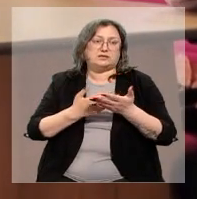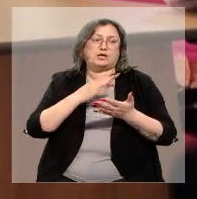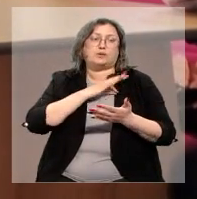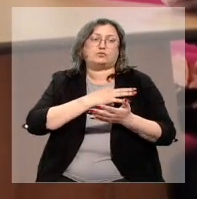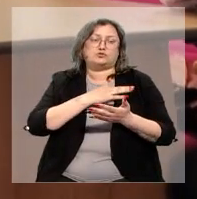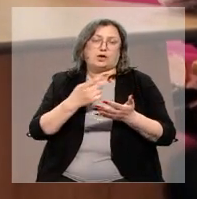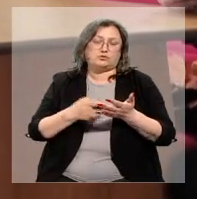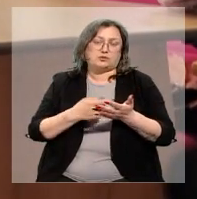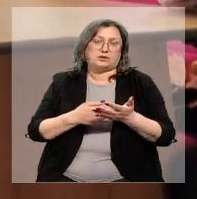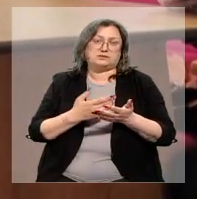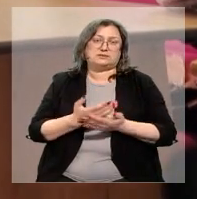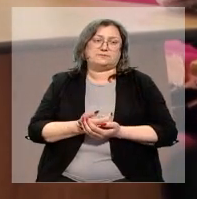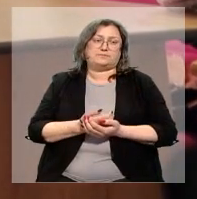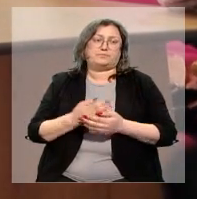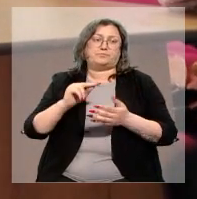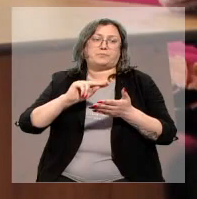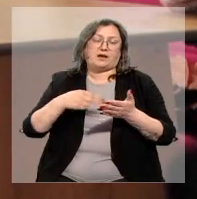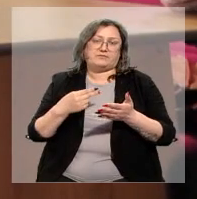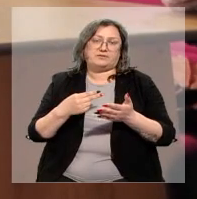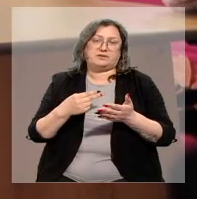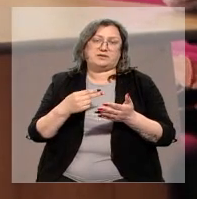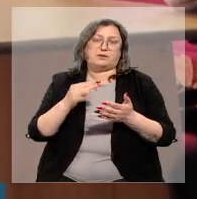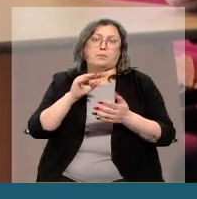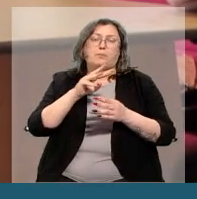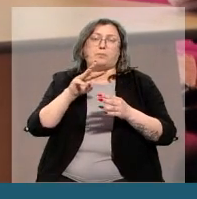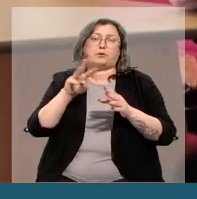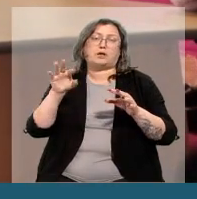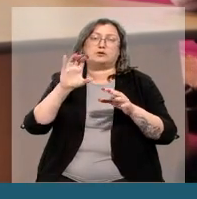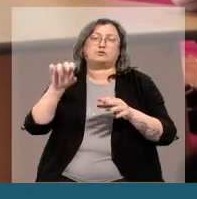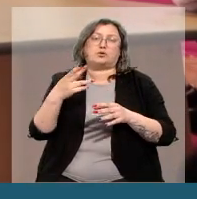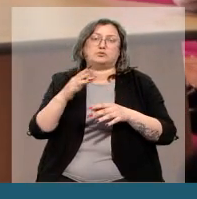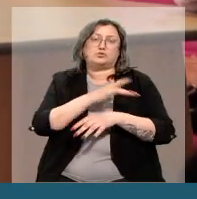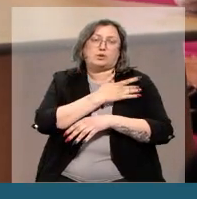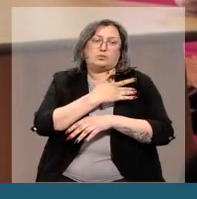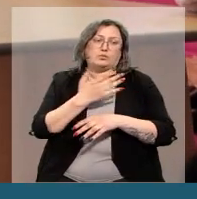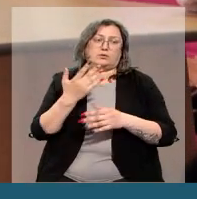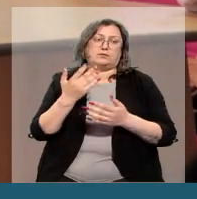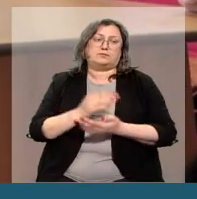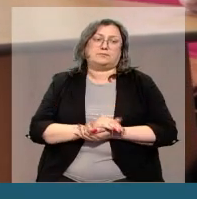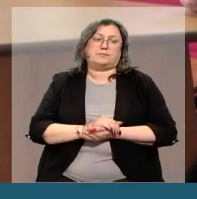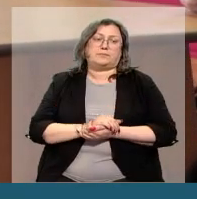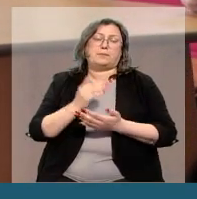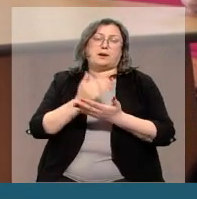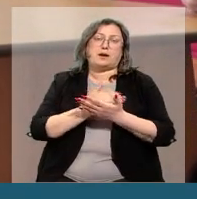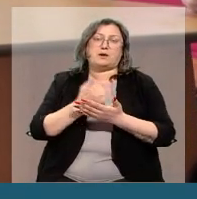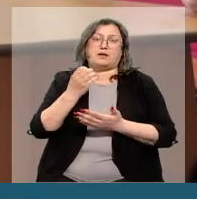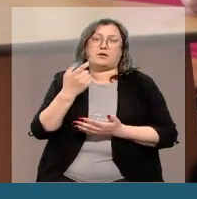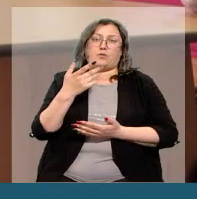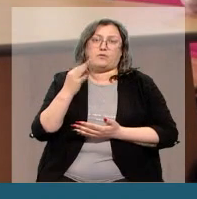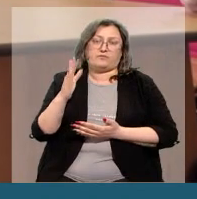юридические, справки из портала социальных услуг, программы ЕГОВ.